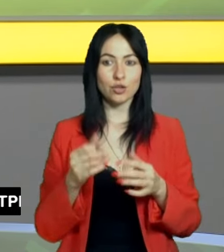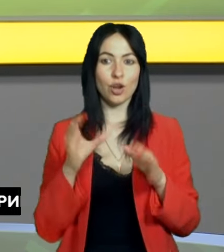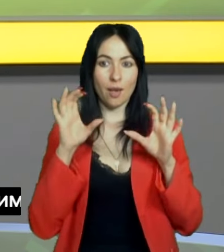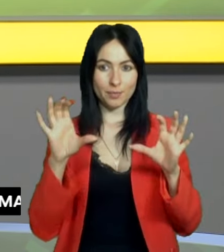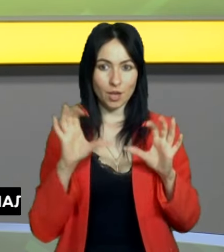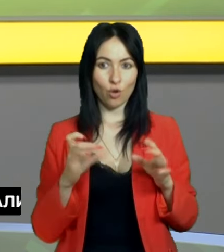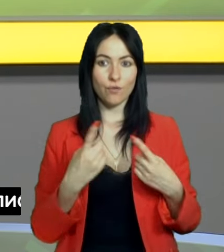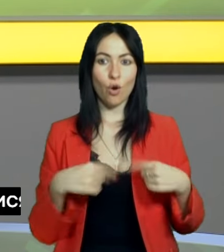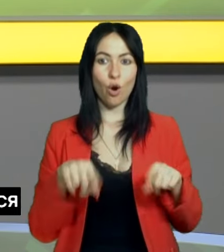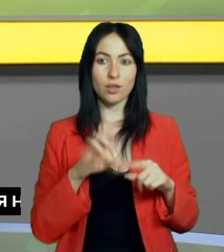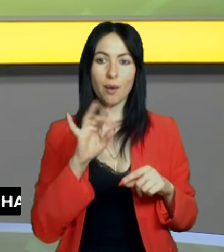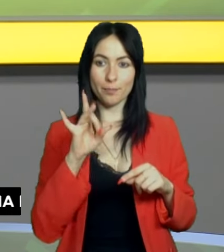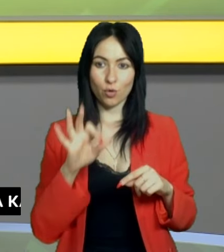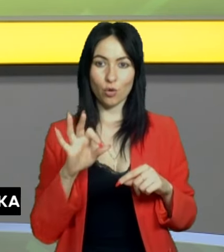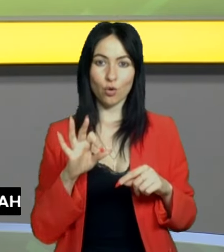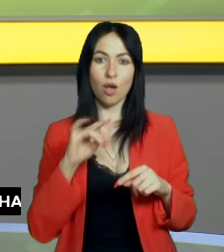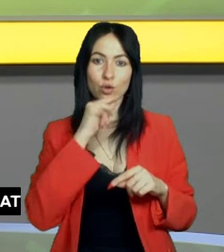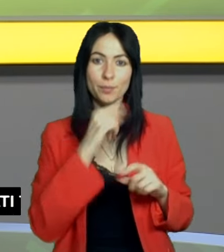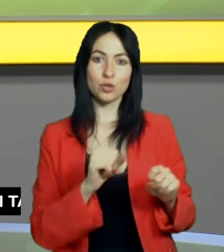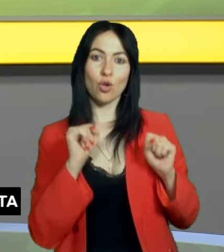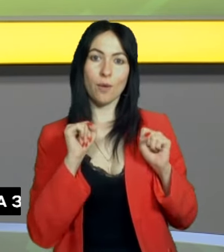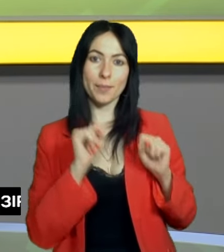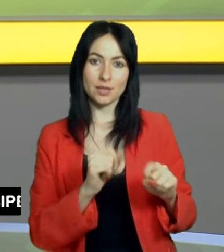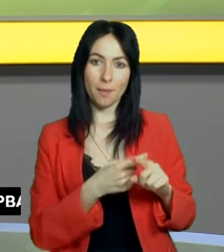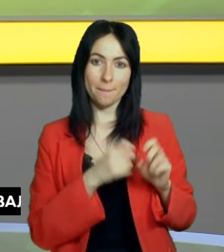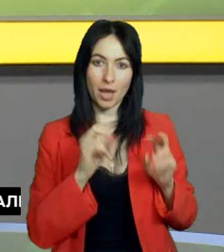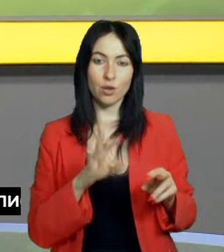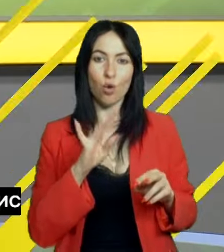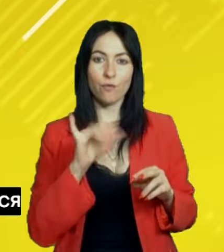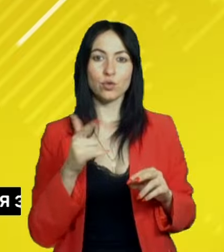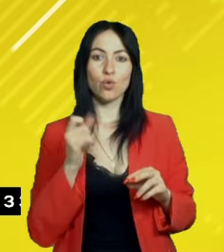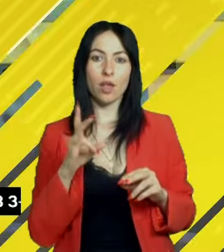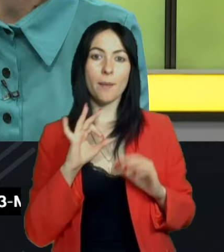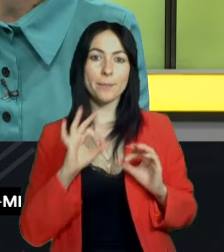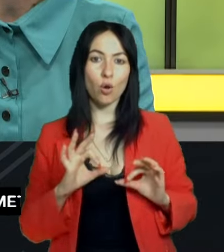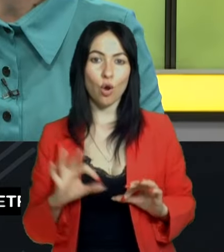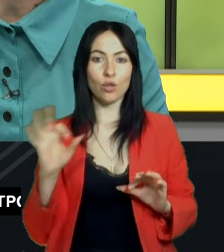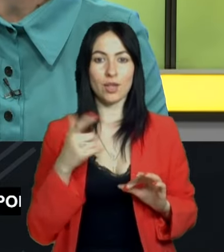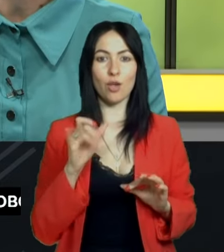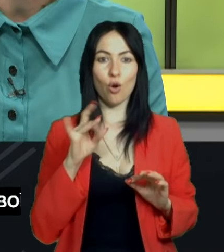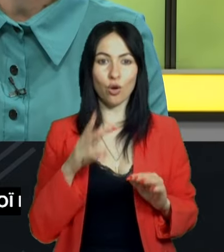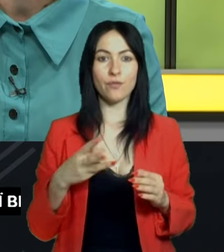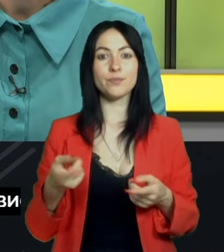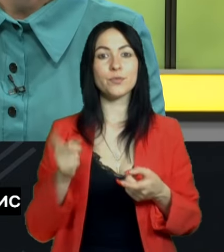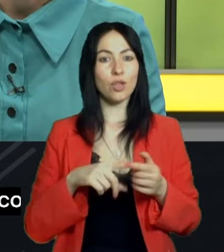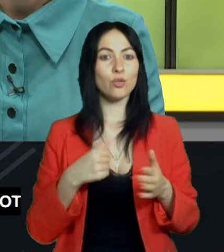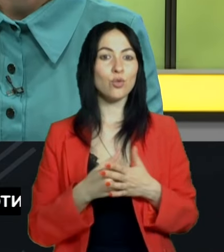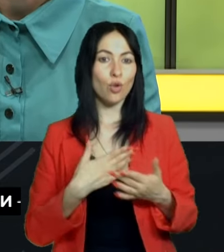економічної безпеки України Офісу Генпрокурора Олександром Єгоровим, який в'єднається в наші розмови. Пане Олександре, вітаю.